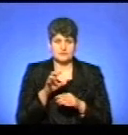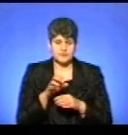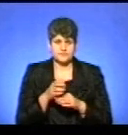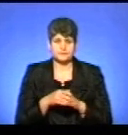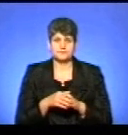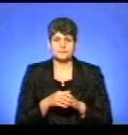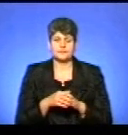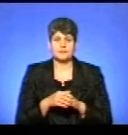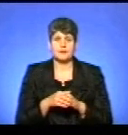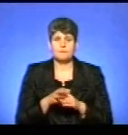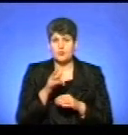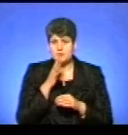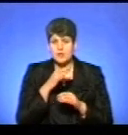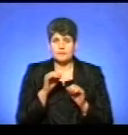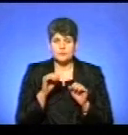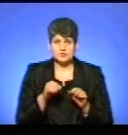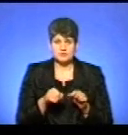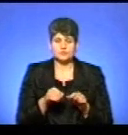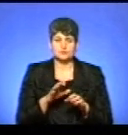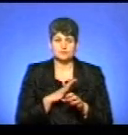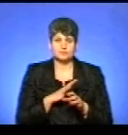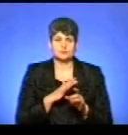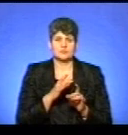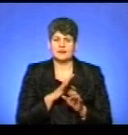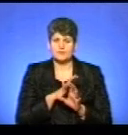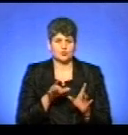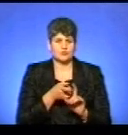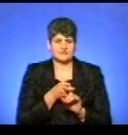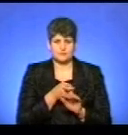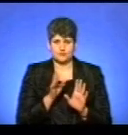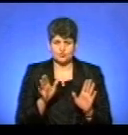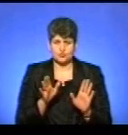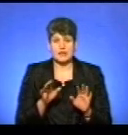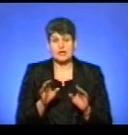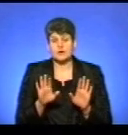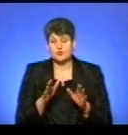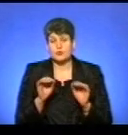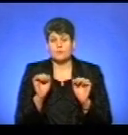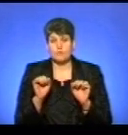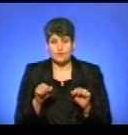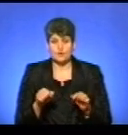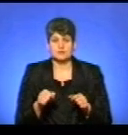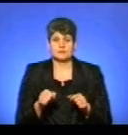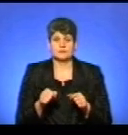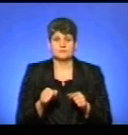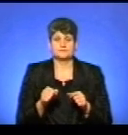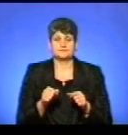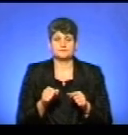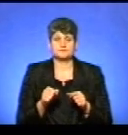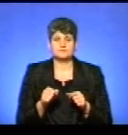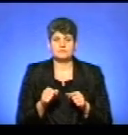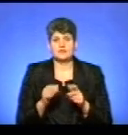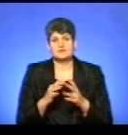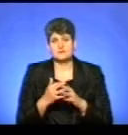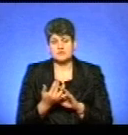по мірі можливості уникнути контакту і при можливості відповідної загороди, якщо це в населеному пункті, чи